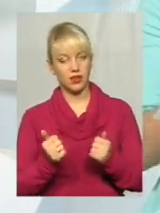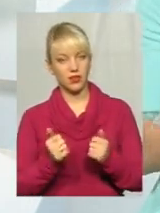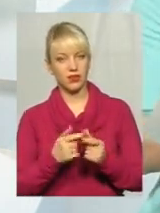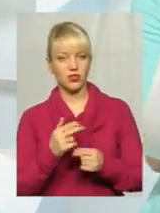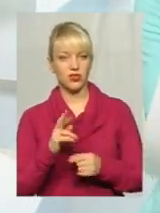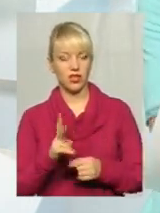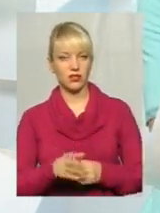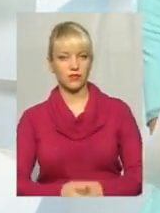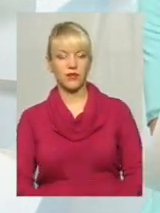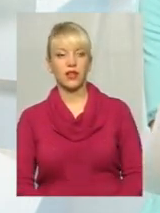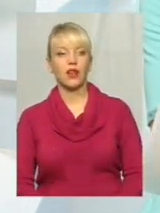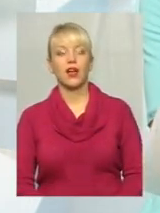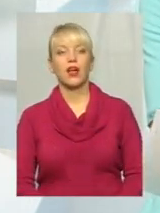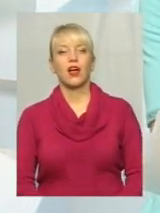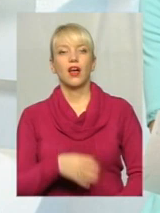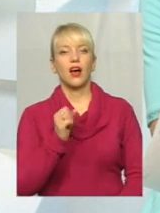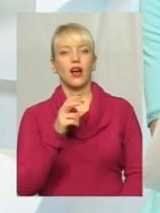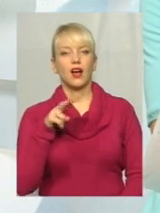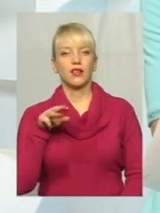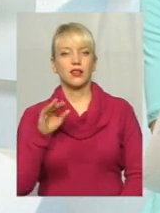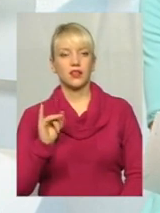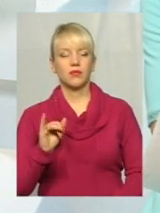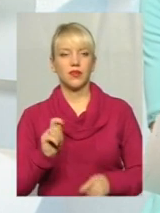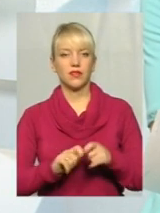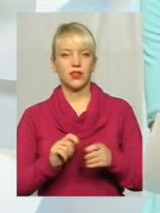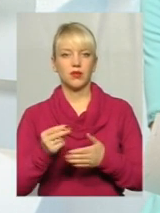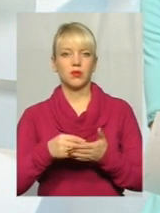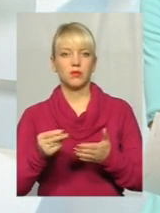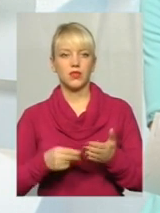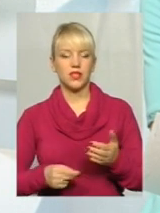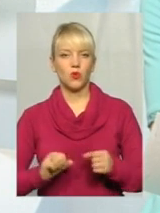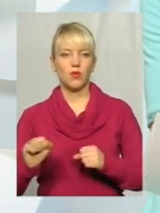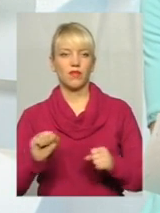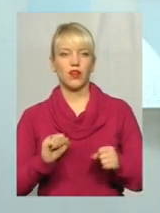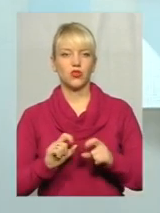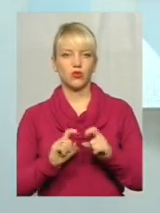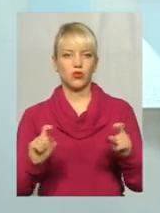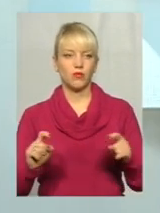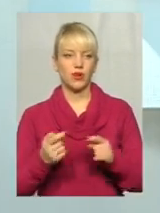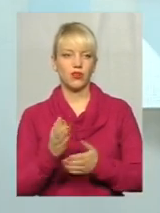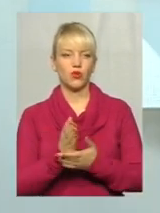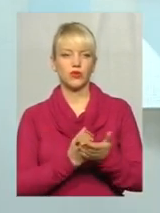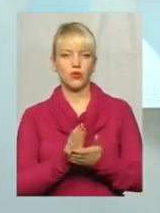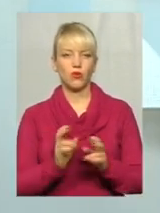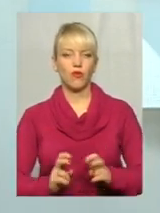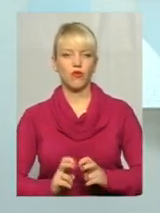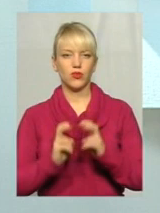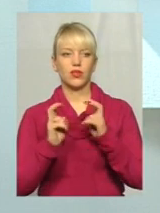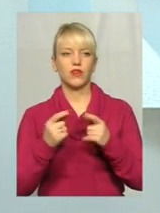Яка ситуація? Акти перевірки підписані управляючою компанією. Обслуговує ліфти зовсім інші,